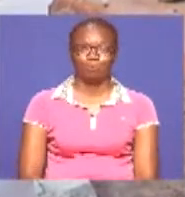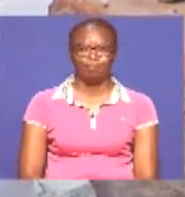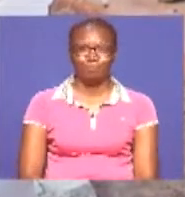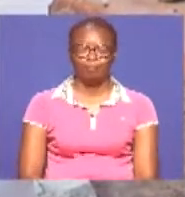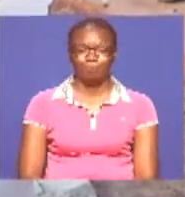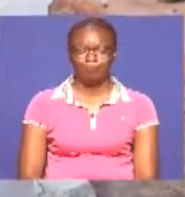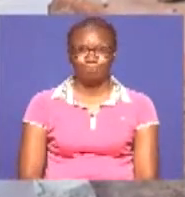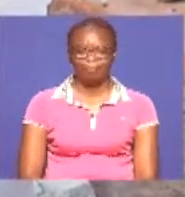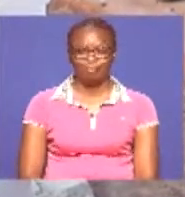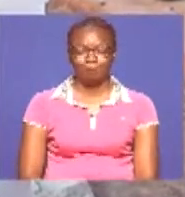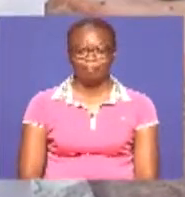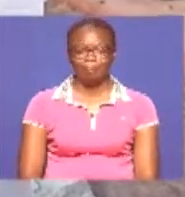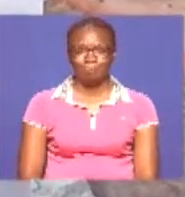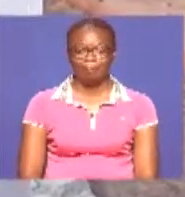niya